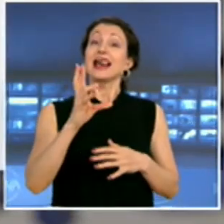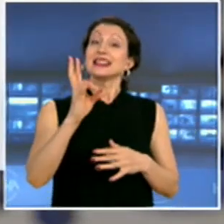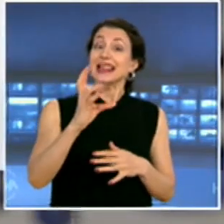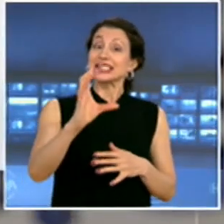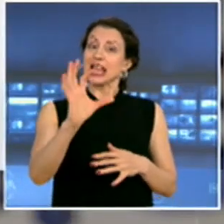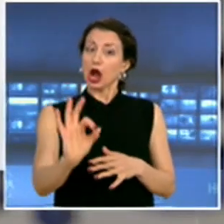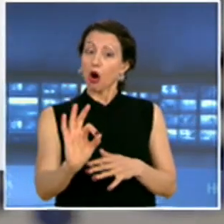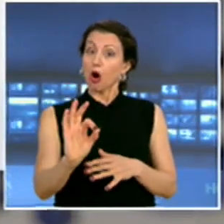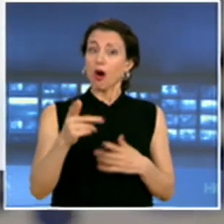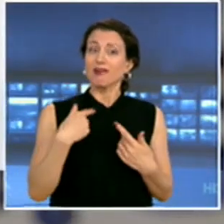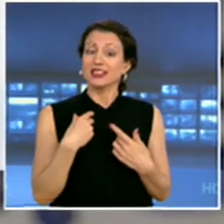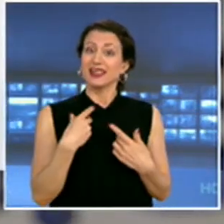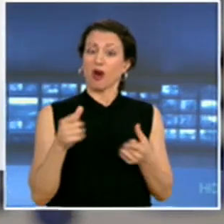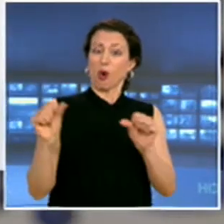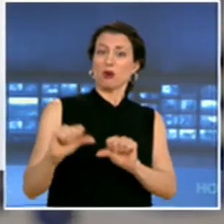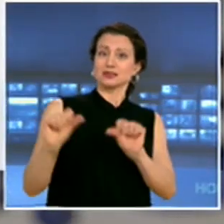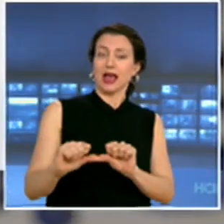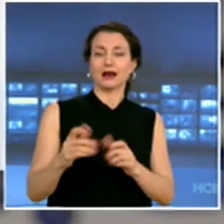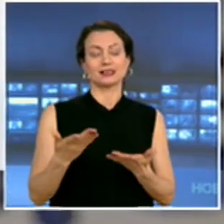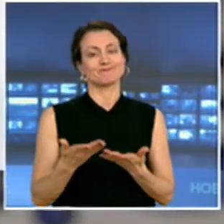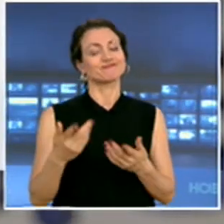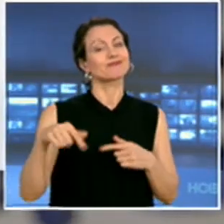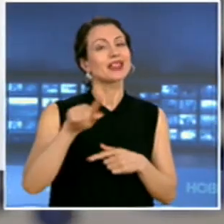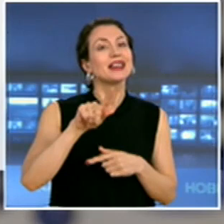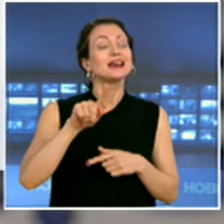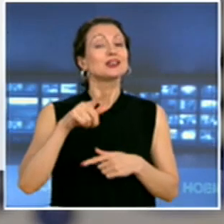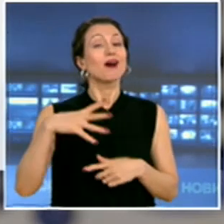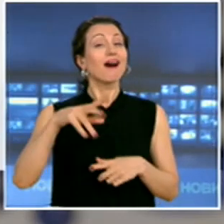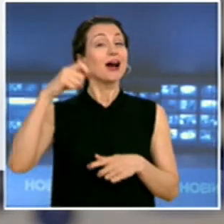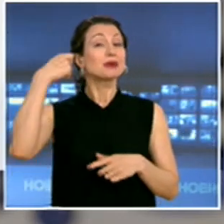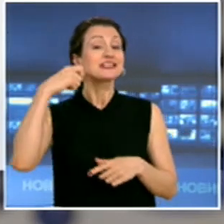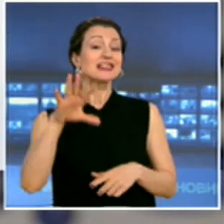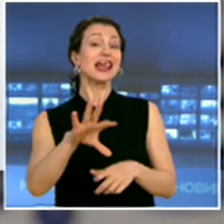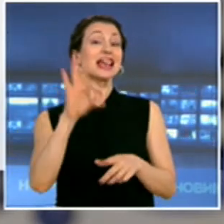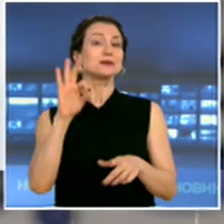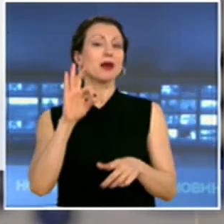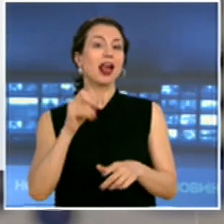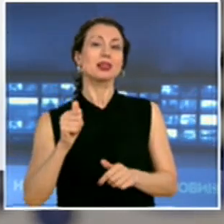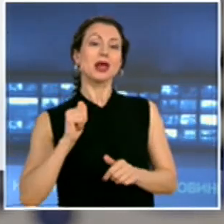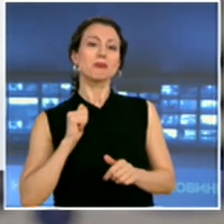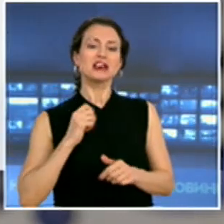Ромен Радев избрал да пази олигарсите и кръците на прехода и хора като Христо Иванов.